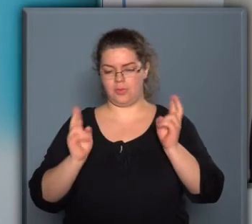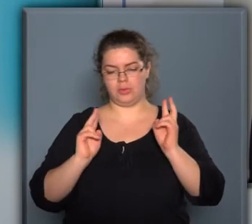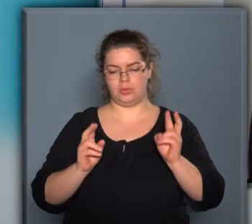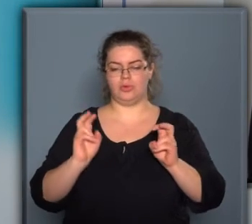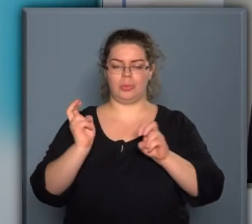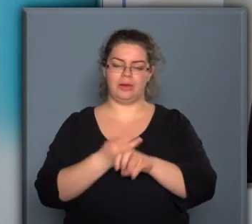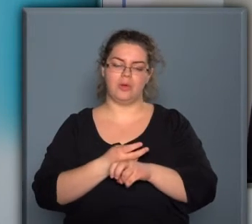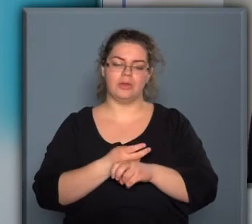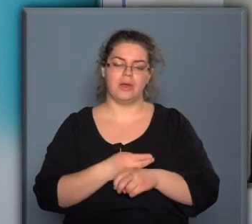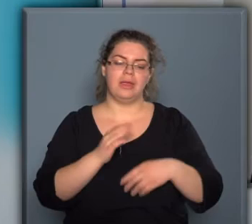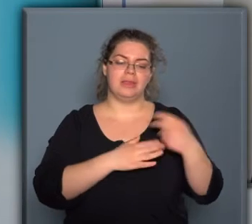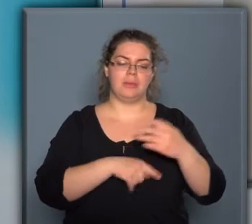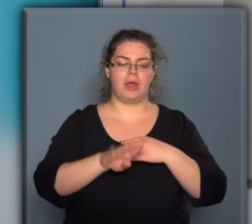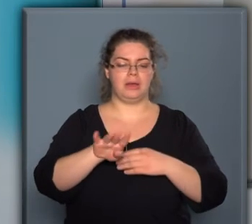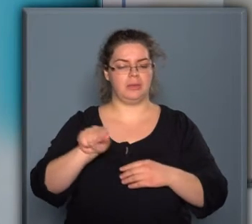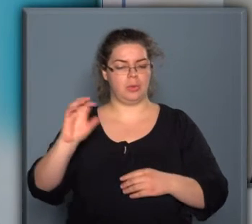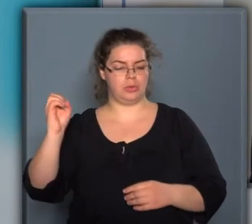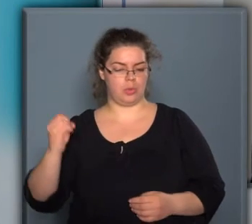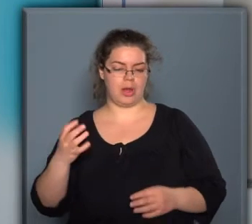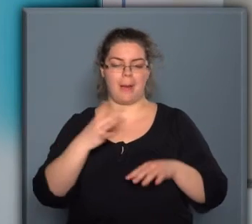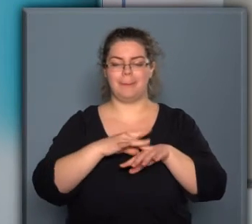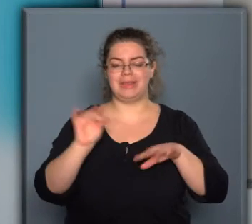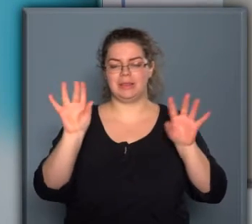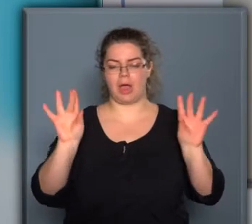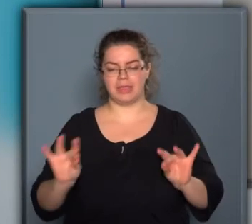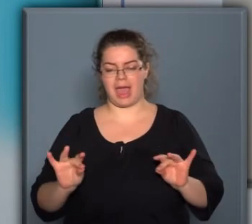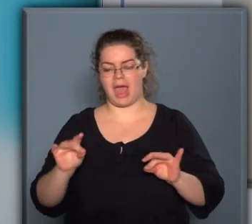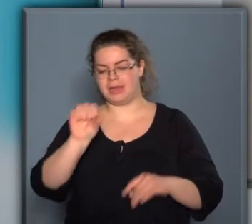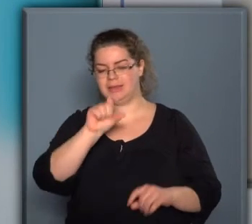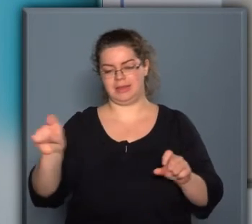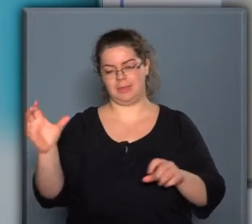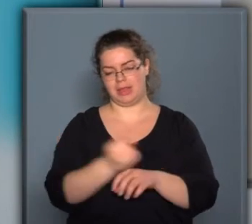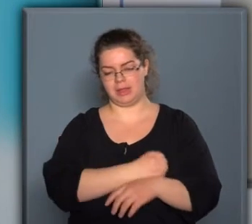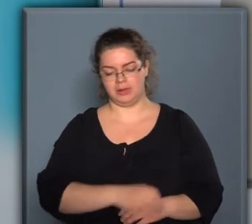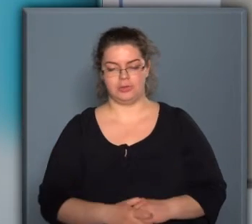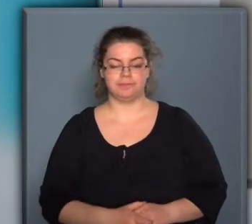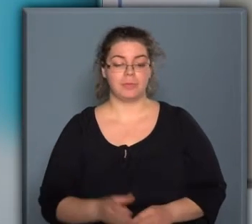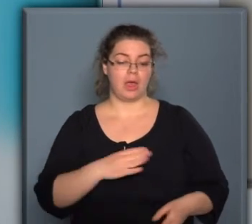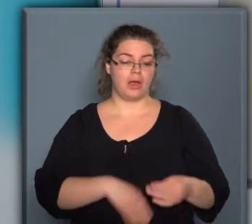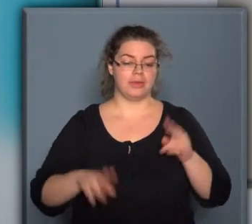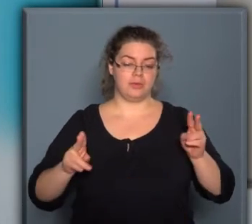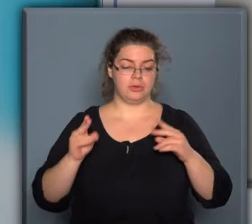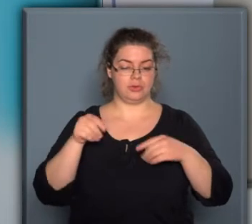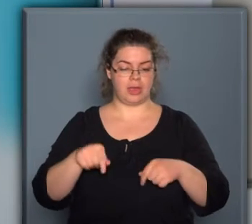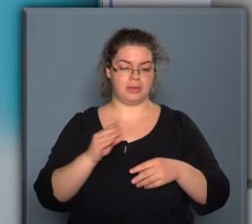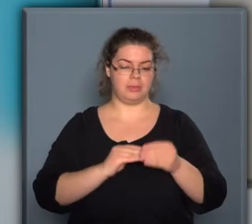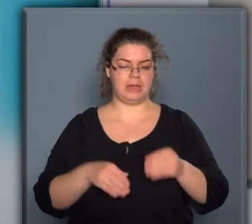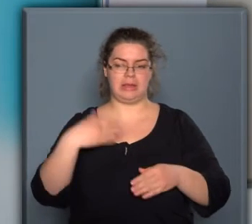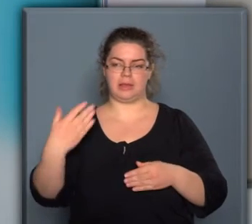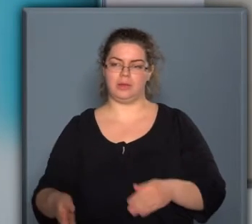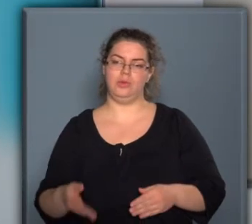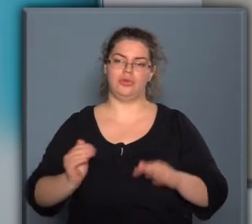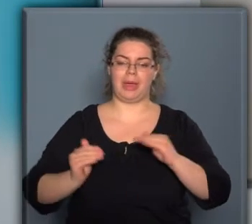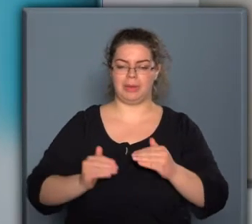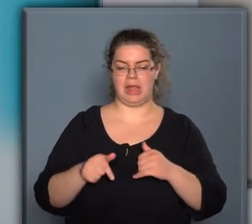fontos mérföldkő, az IPA 4.0 mintagyár cím elnyerése. Azért fontos ez, mert ez egy külső